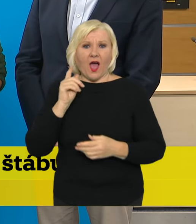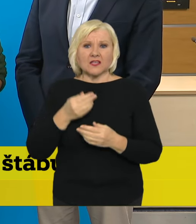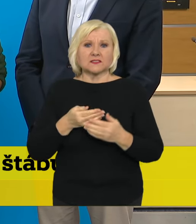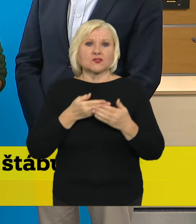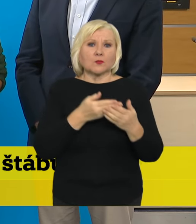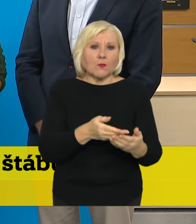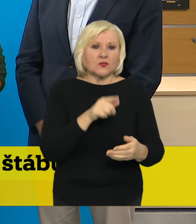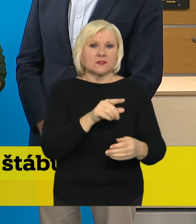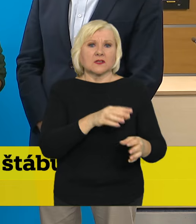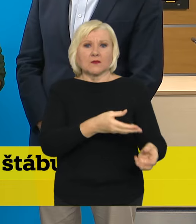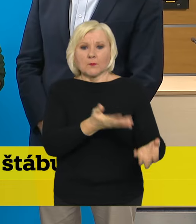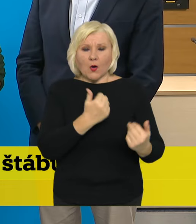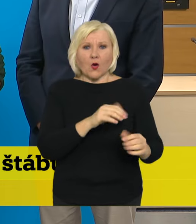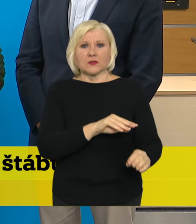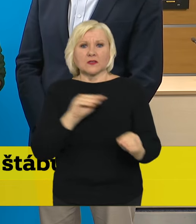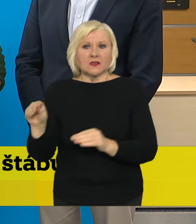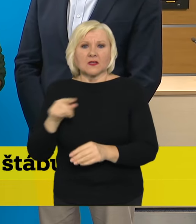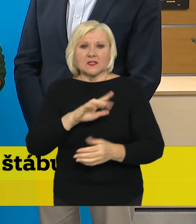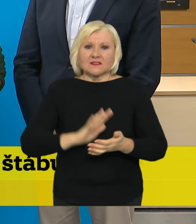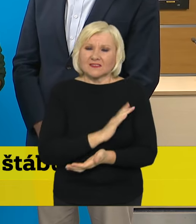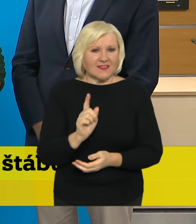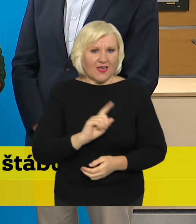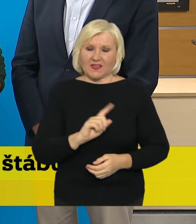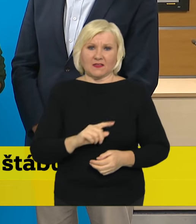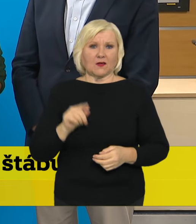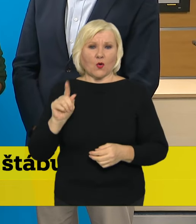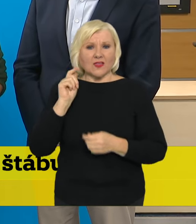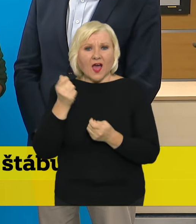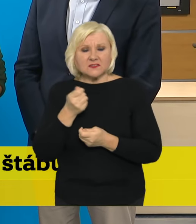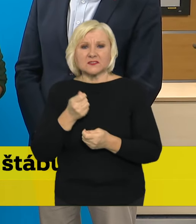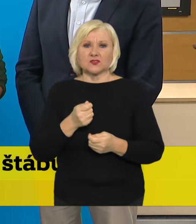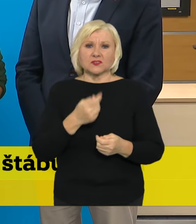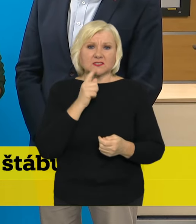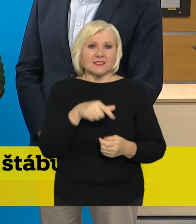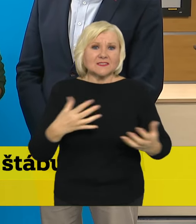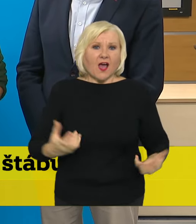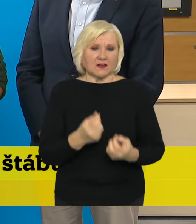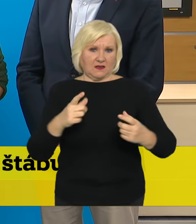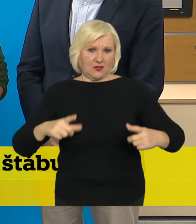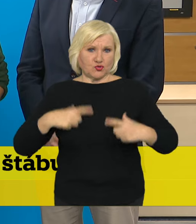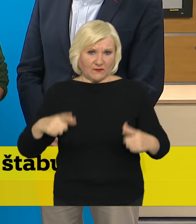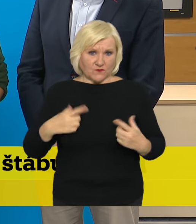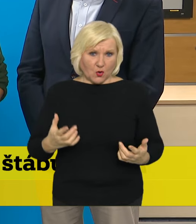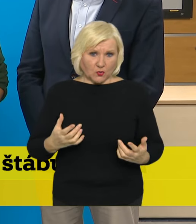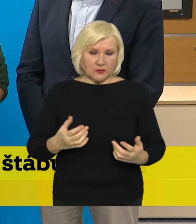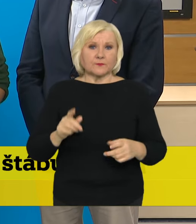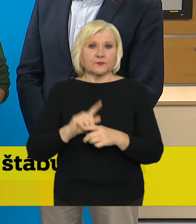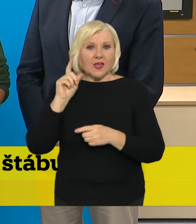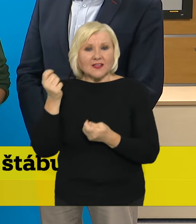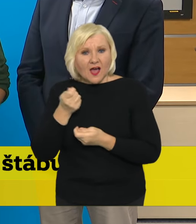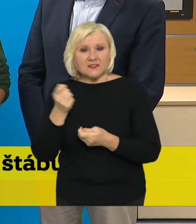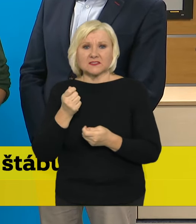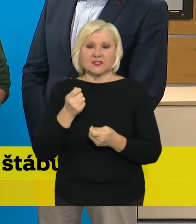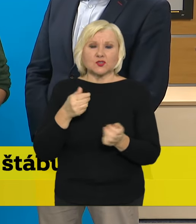jakkoliv krátili na jich právech. Dělají to proto, aby jim zachránili život. Dělají to proto, aby se na to samé